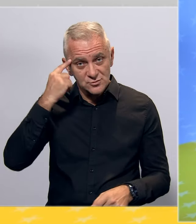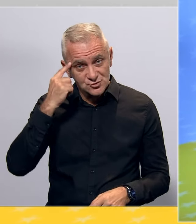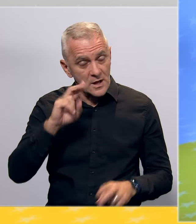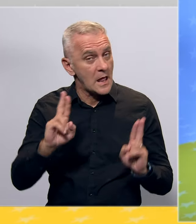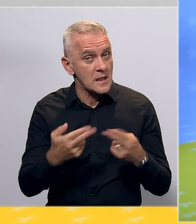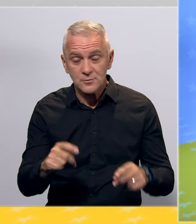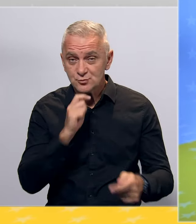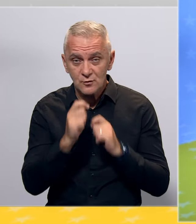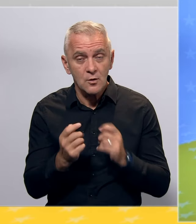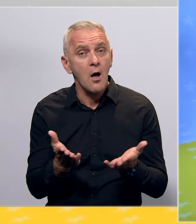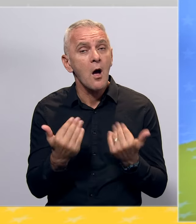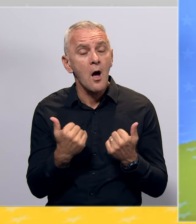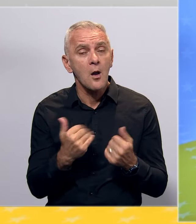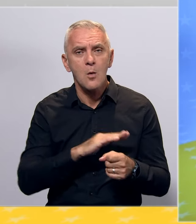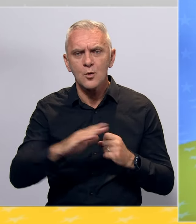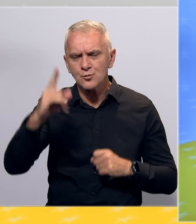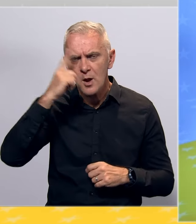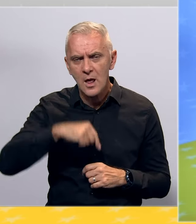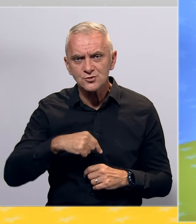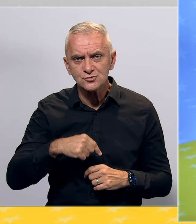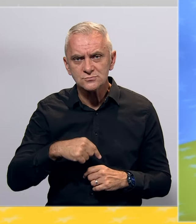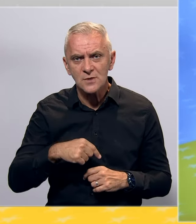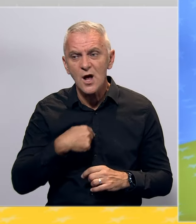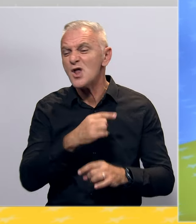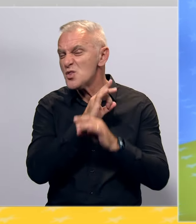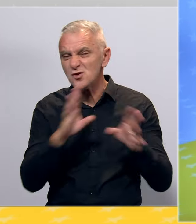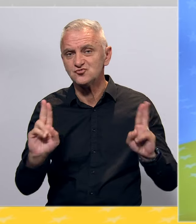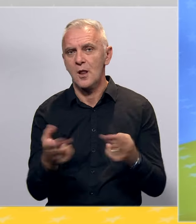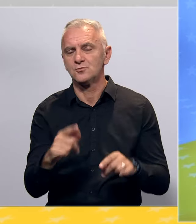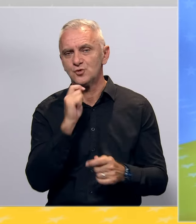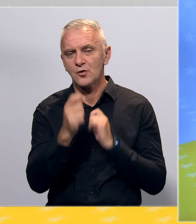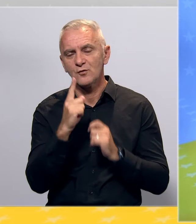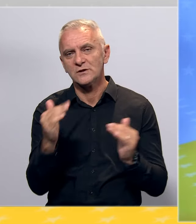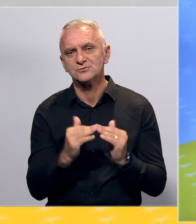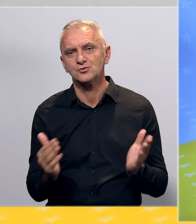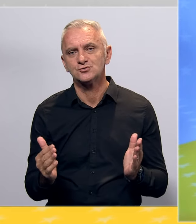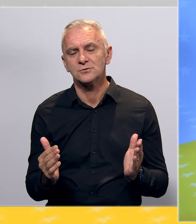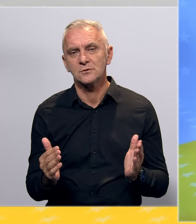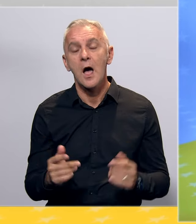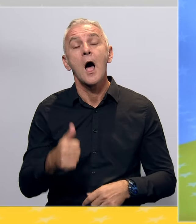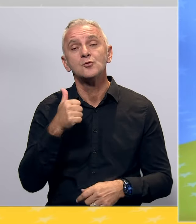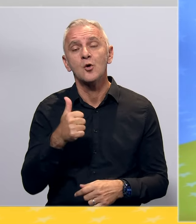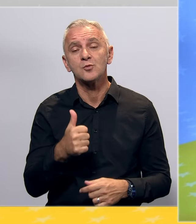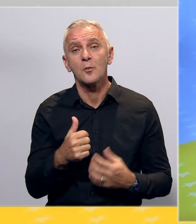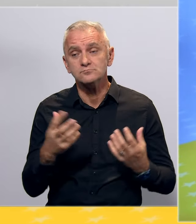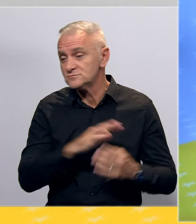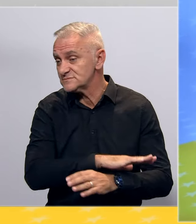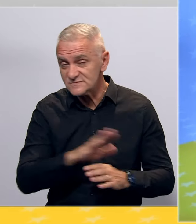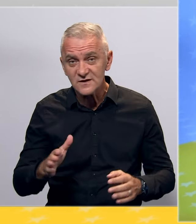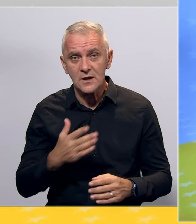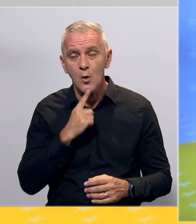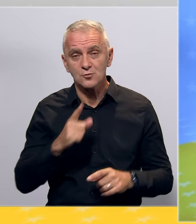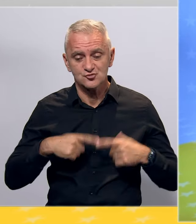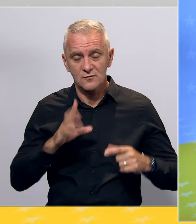možemo se dogovoriti, ali je potpuna lažda se ni oko čega ne možemo dogovoriti i složiti, a na dobrobit svih koji žive u BiH.